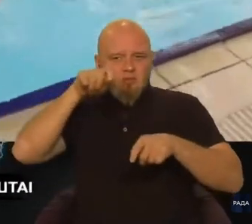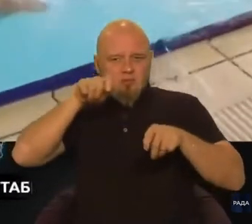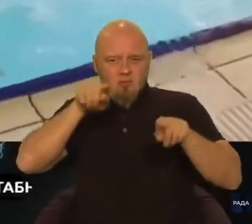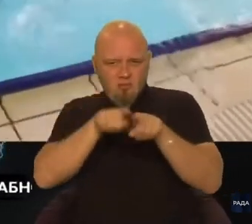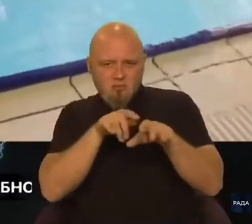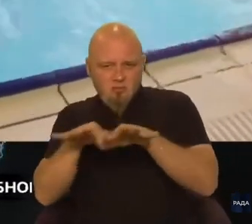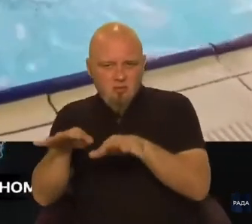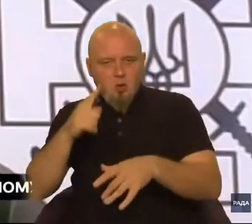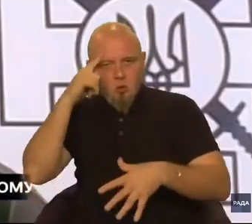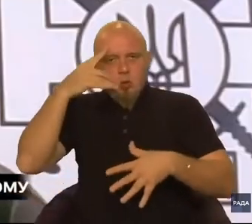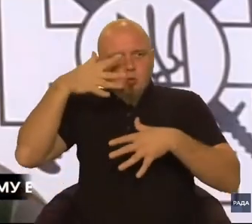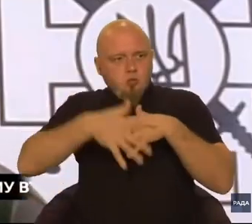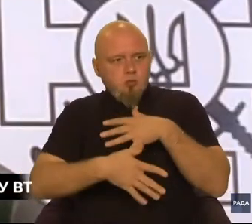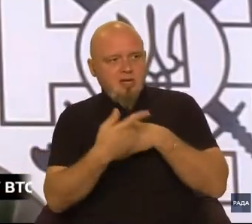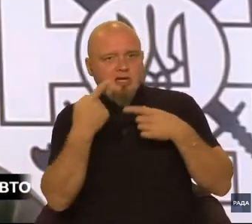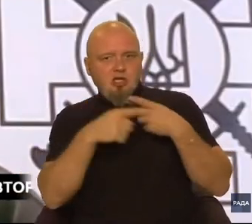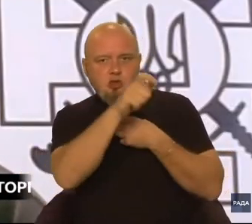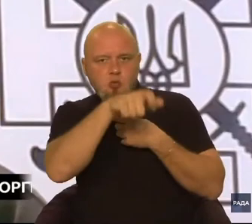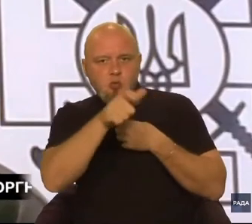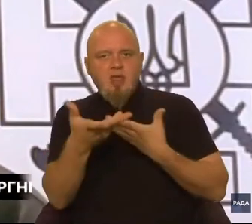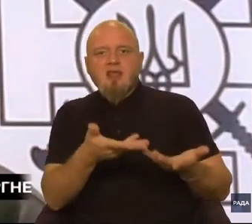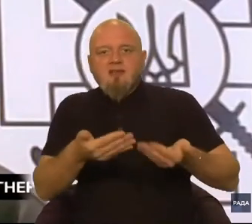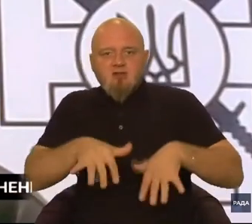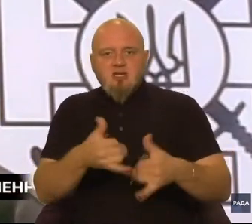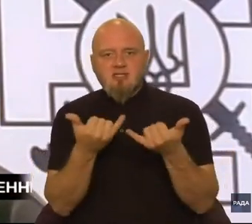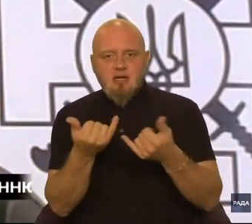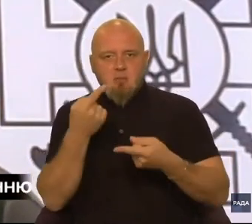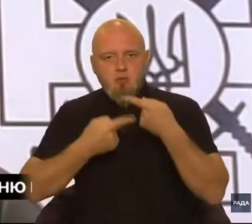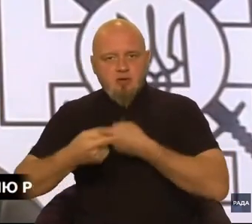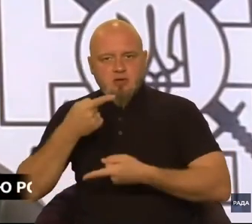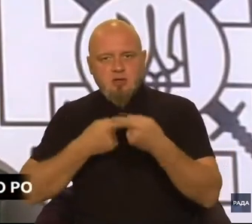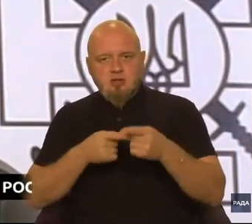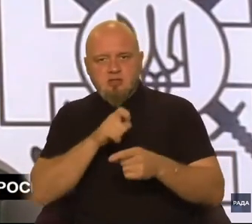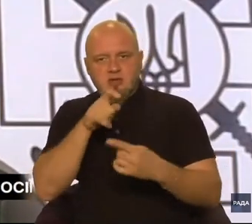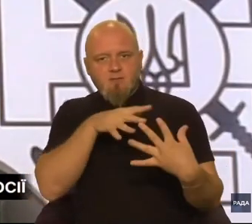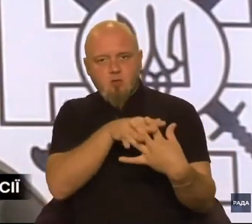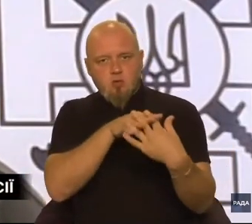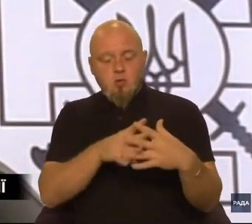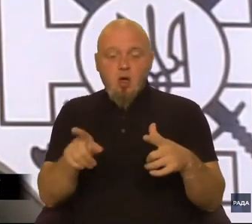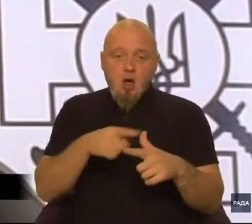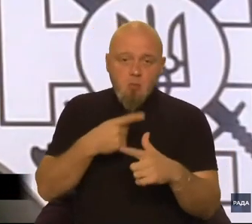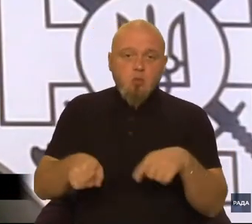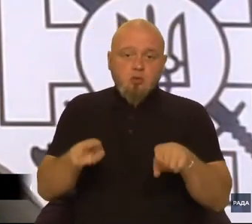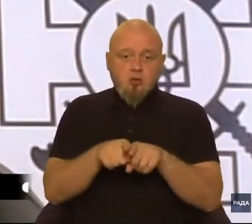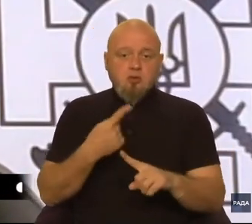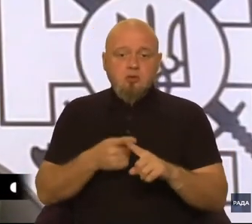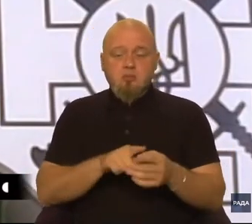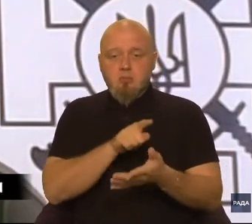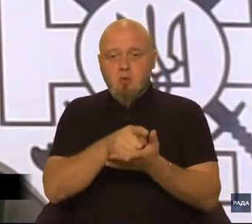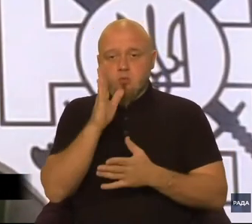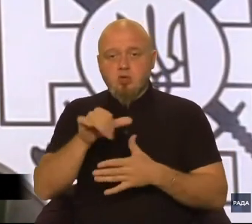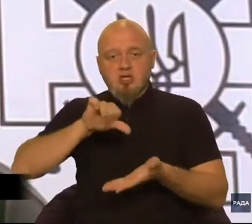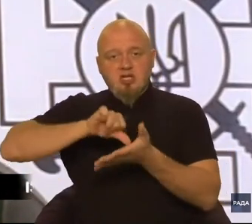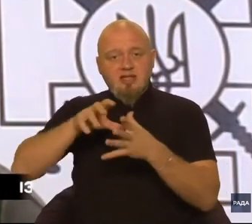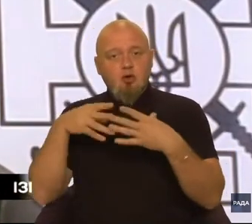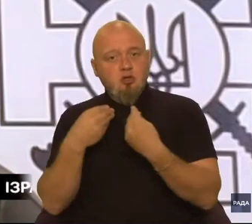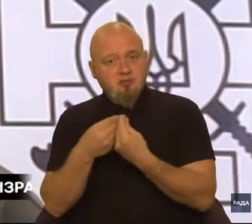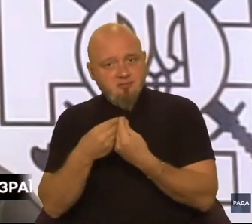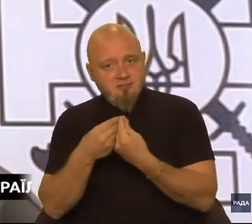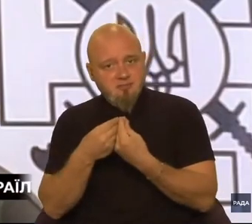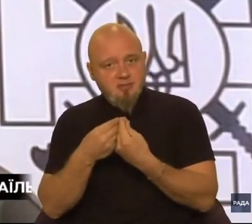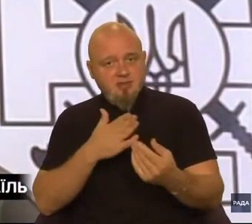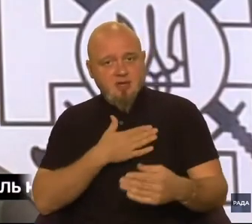розуміє інших людей, які вже зараз повертаються з фронту. Або також це мають бути члени родин